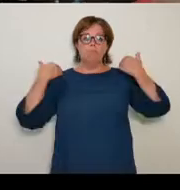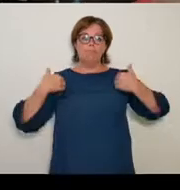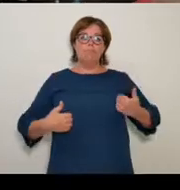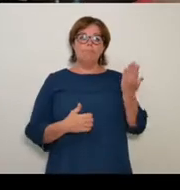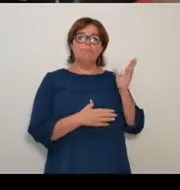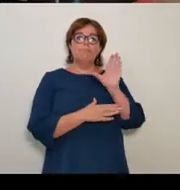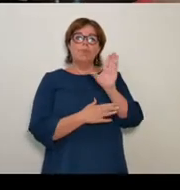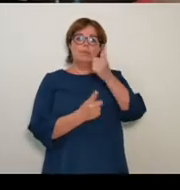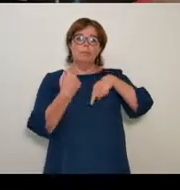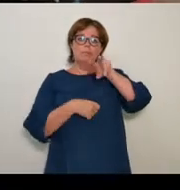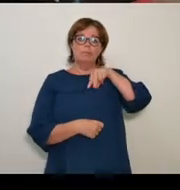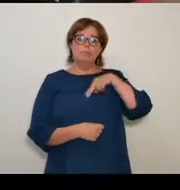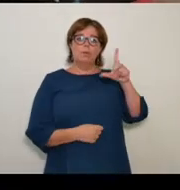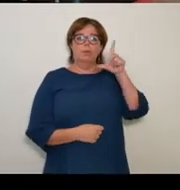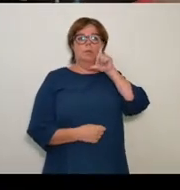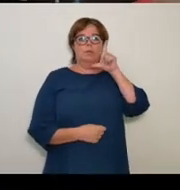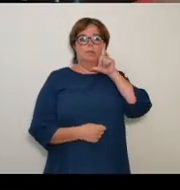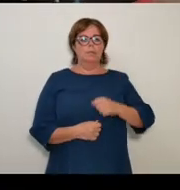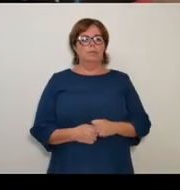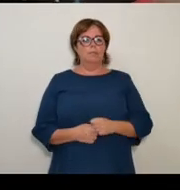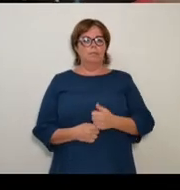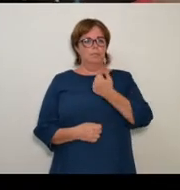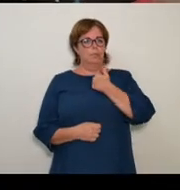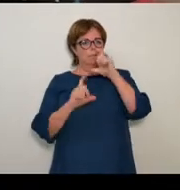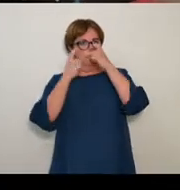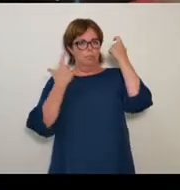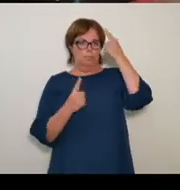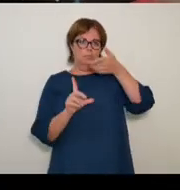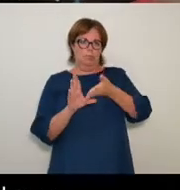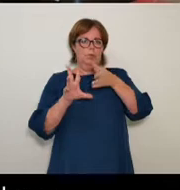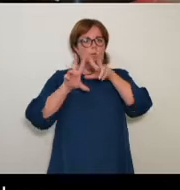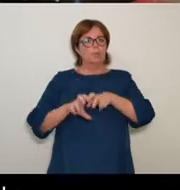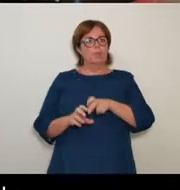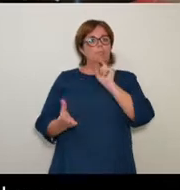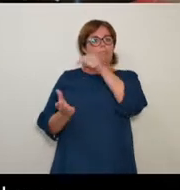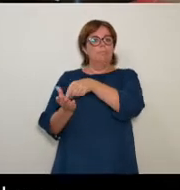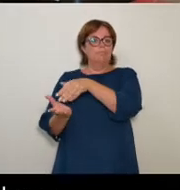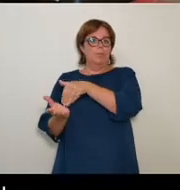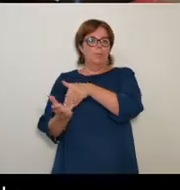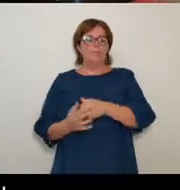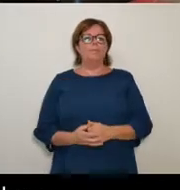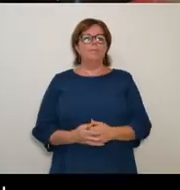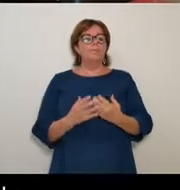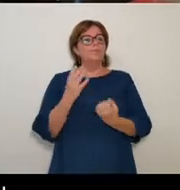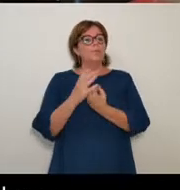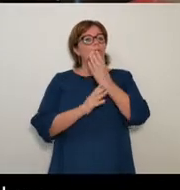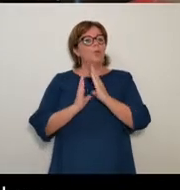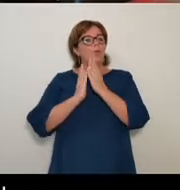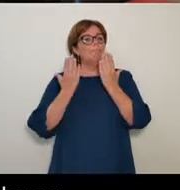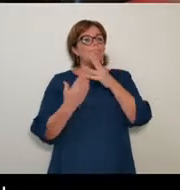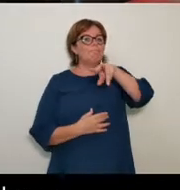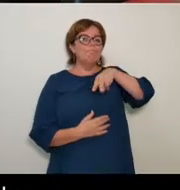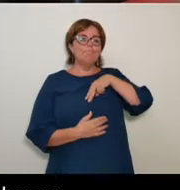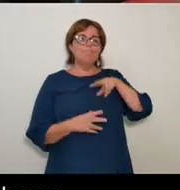Je m'appelle André Ménard et j'exerce comme psychanalyste à Marseille. Ce nouvel ouvrage s